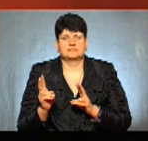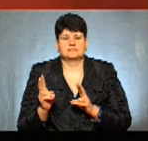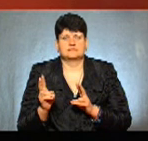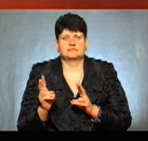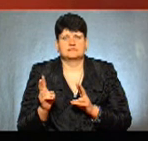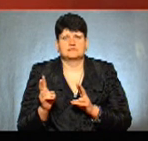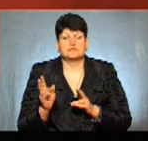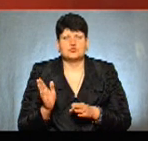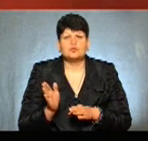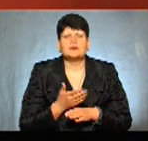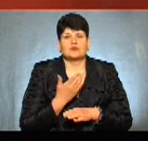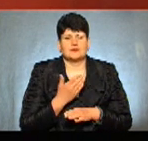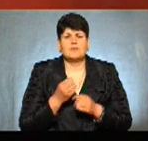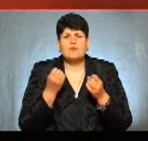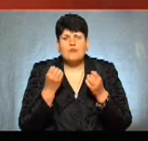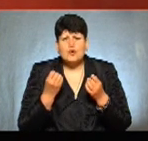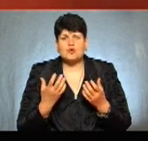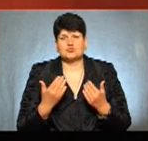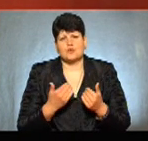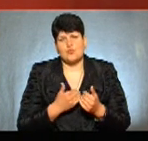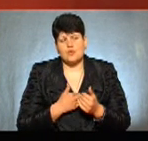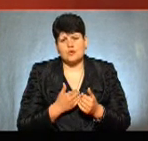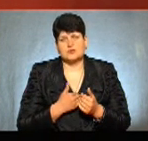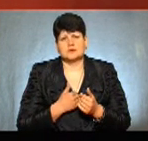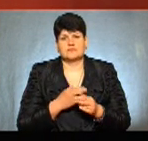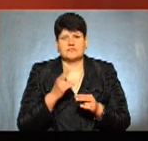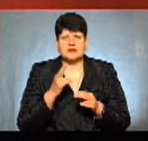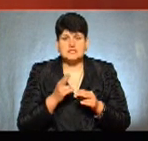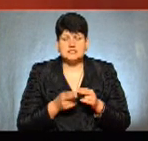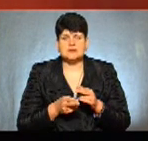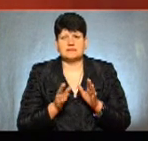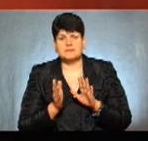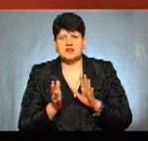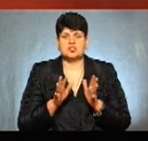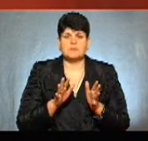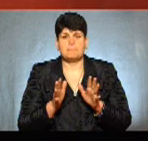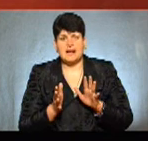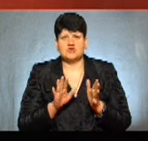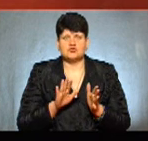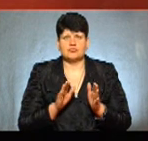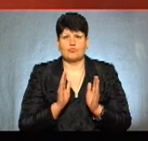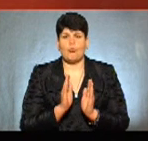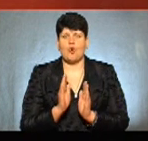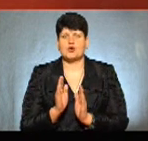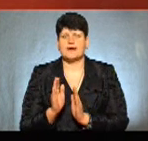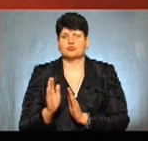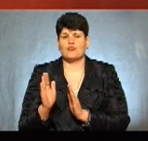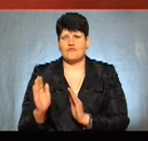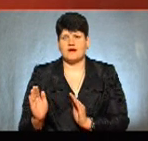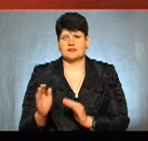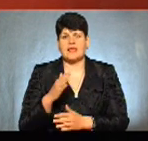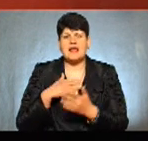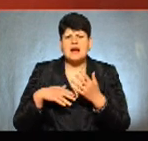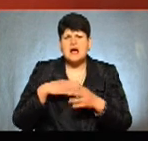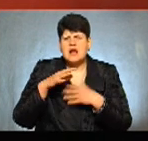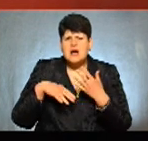можливості демонтувати. Просто-напросто хочеться на кінець більш-менш впорядкувати отакий, так би сказати, невеличкий хаос